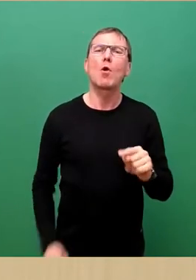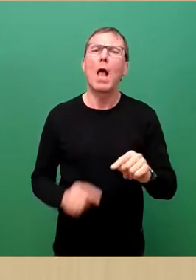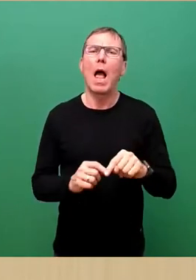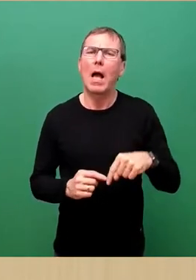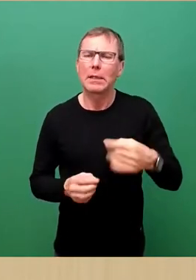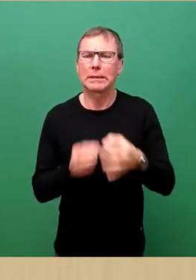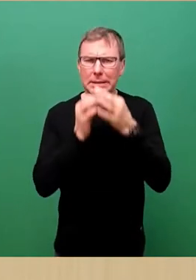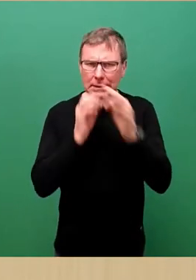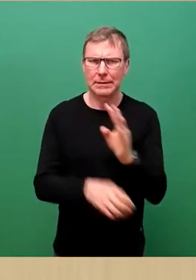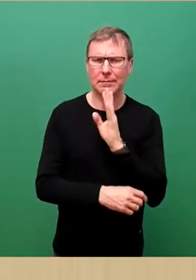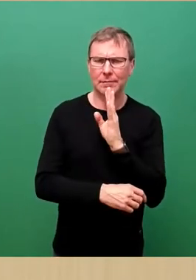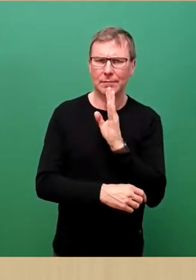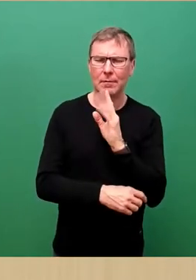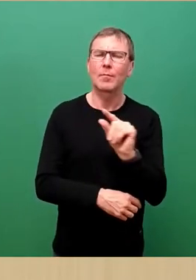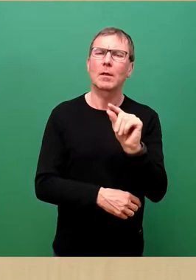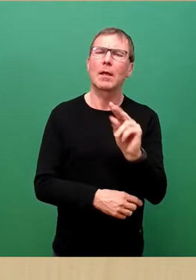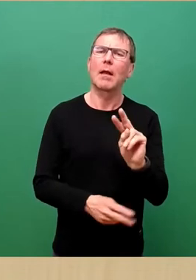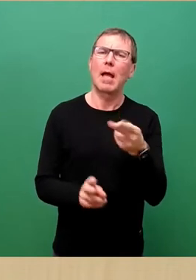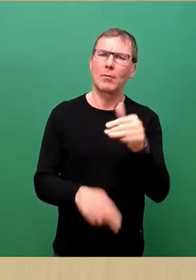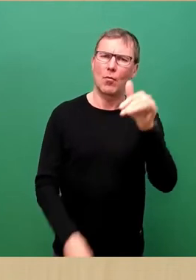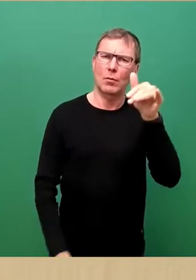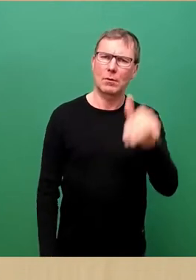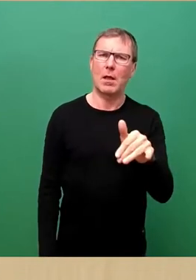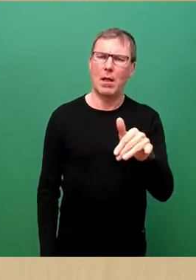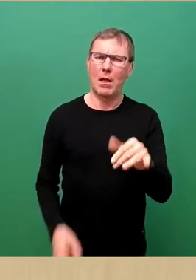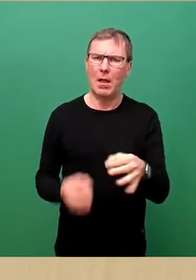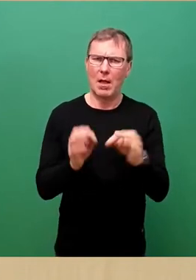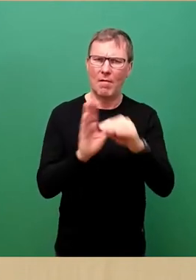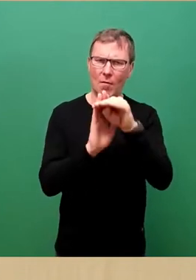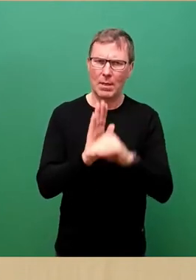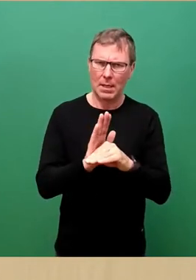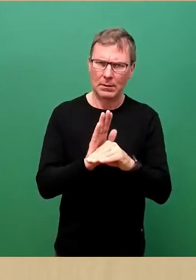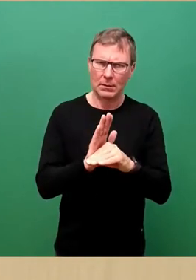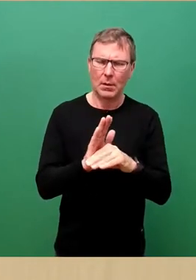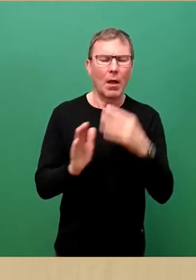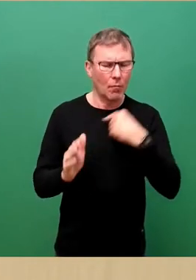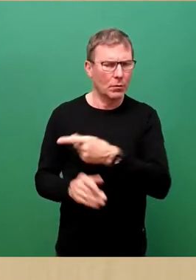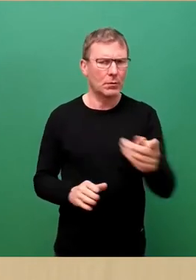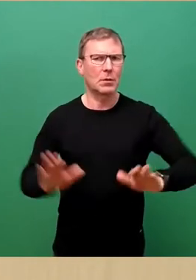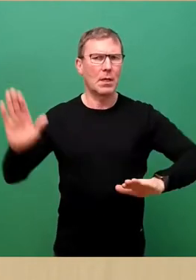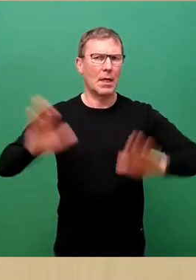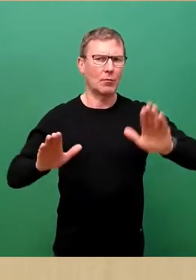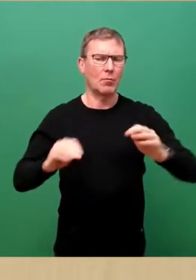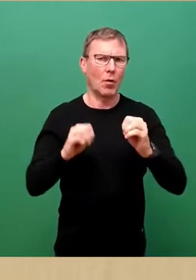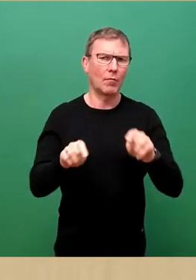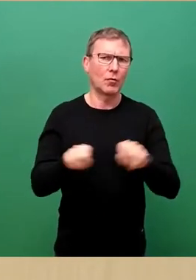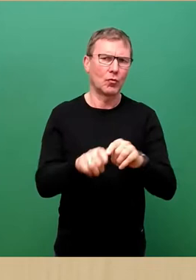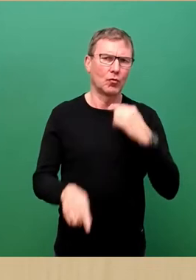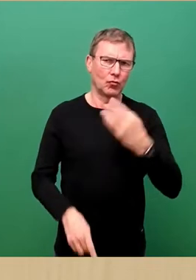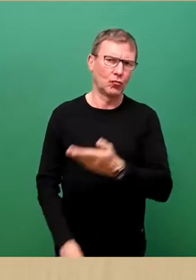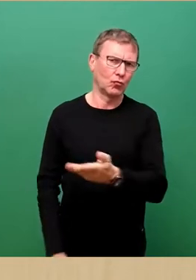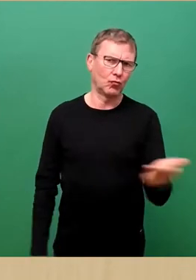haben wir auch noch mal eine kleine Änderung formuliert und wollen die hier zur Abstimmung stellen und hoffen da auf eine breite Zustimmung.